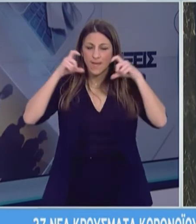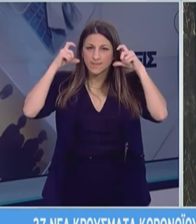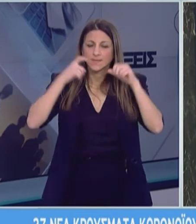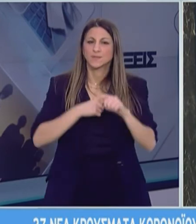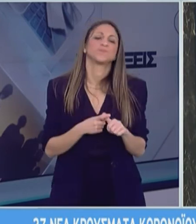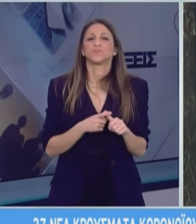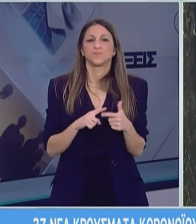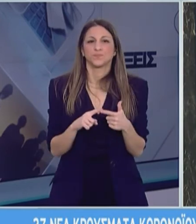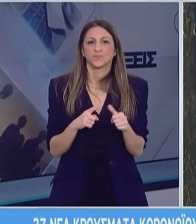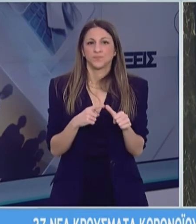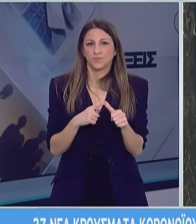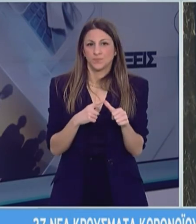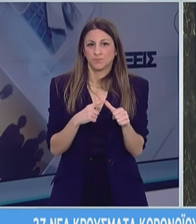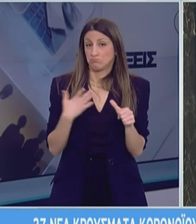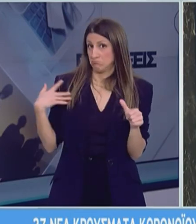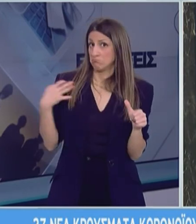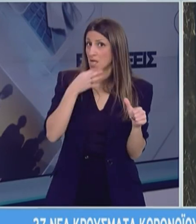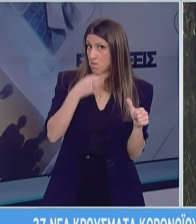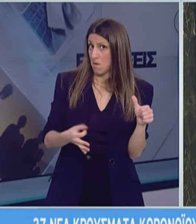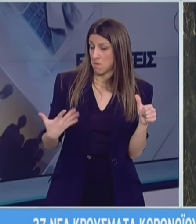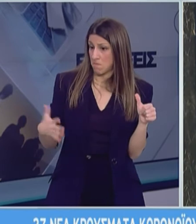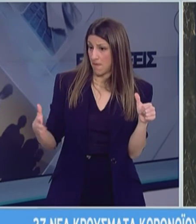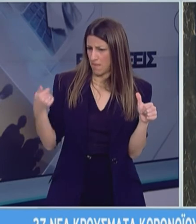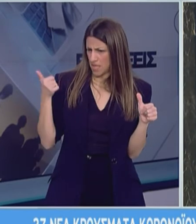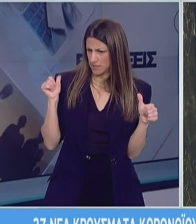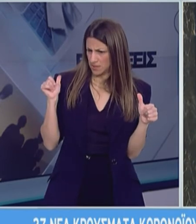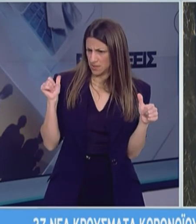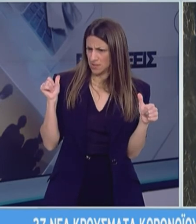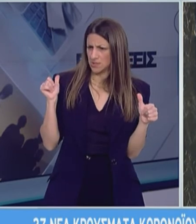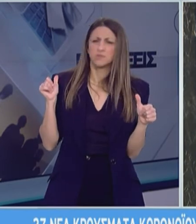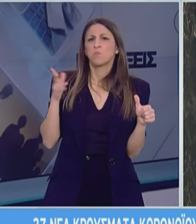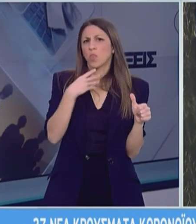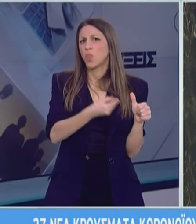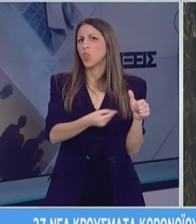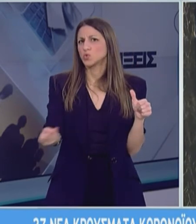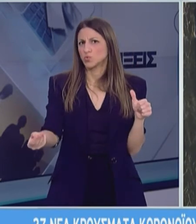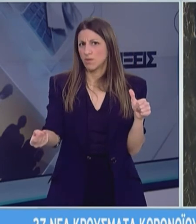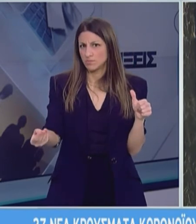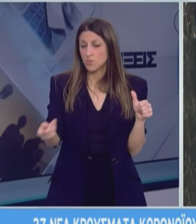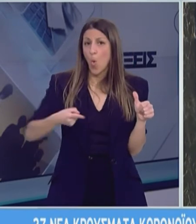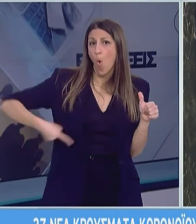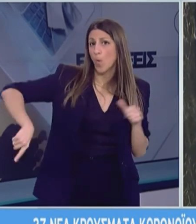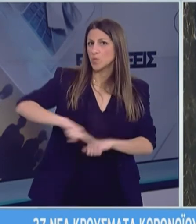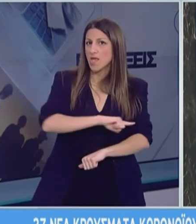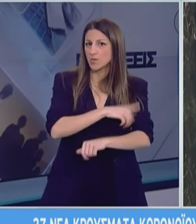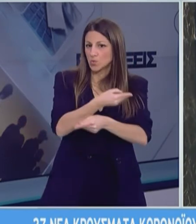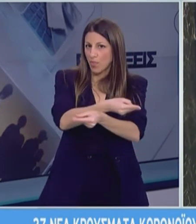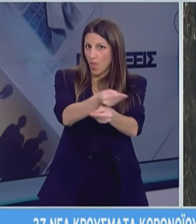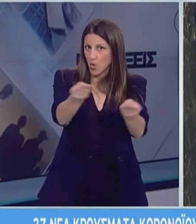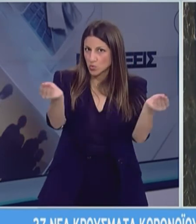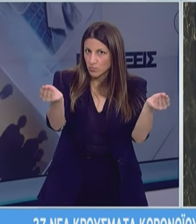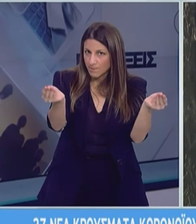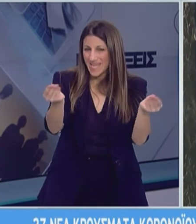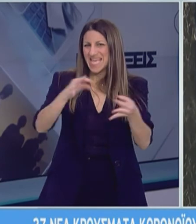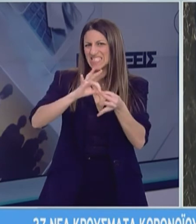Μάσκες ανακοινώσαμε κιόλας ότι θα δώσουμε στον Πανελλήνιο Ιατρικό Σύλλογο προκειμένου να μοιραστούν στους